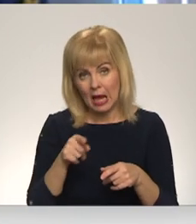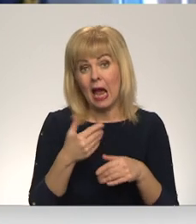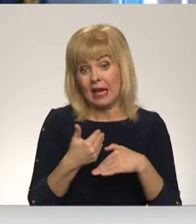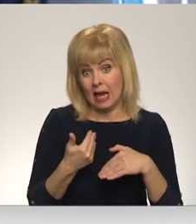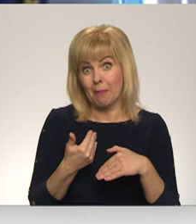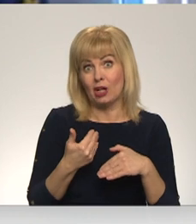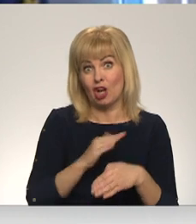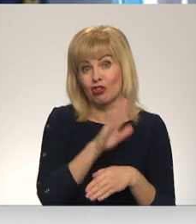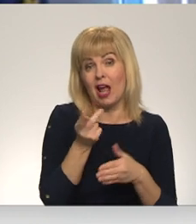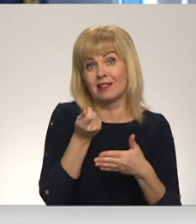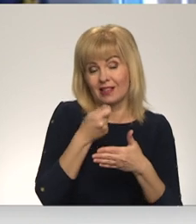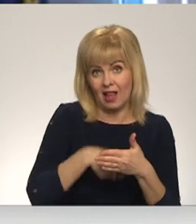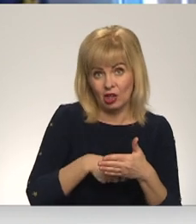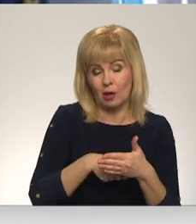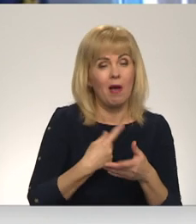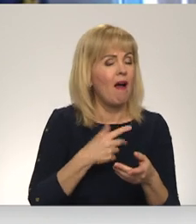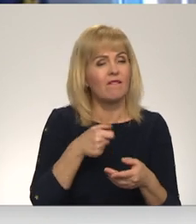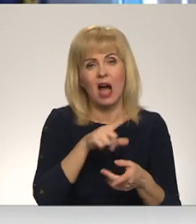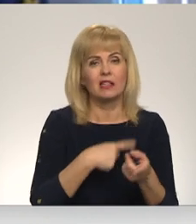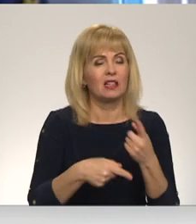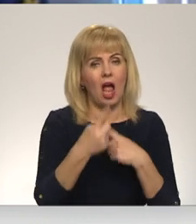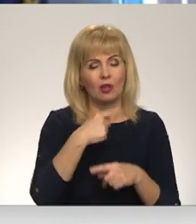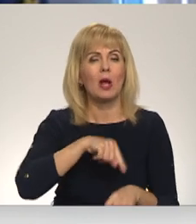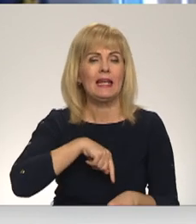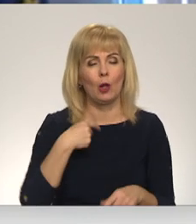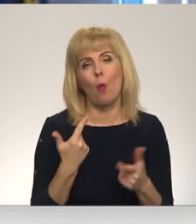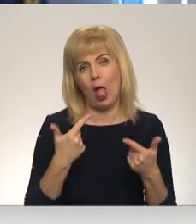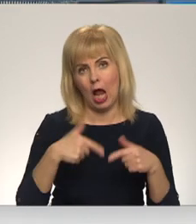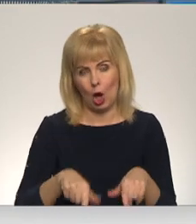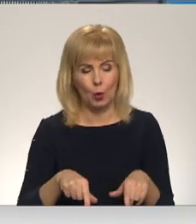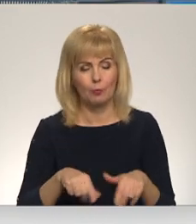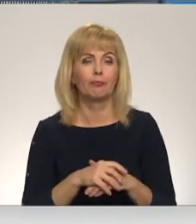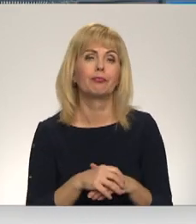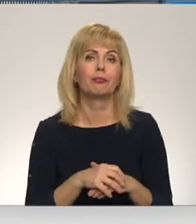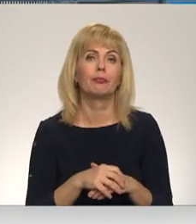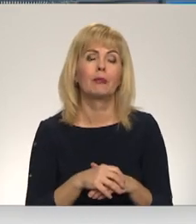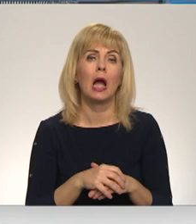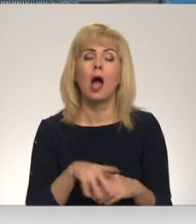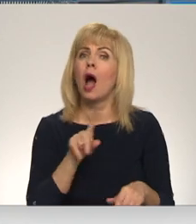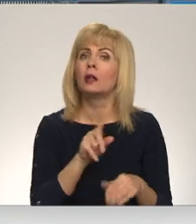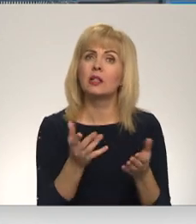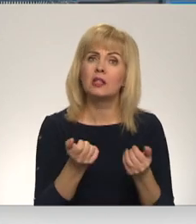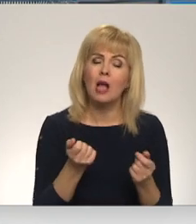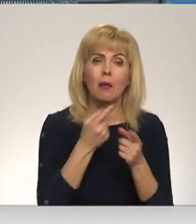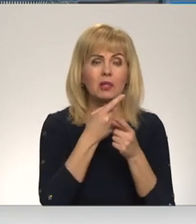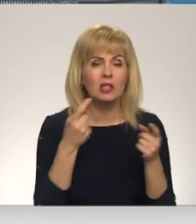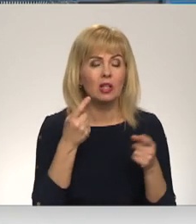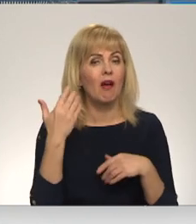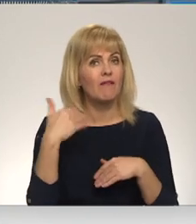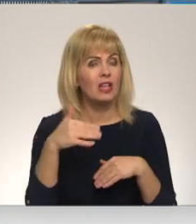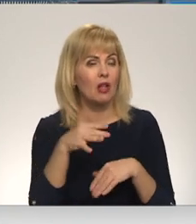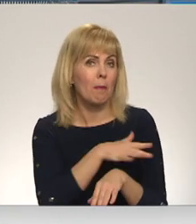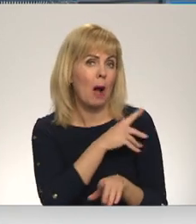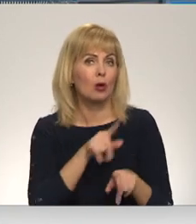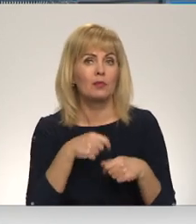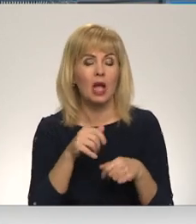Latvijas informatīvā telpā, neatgriezīsies pietiekami ilgu laiku. Abalinkungs, ir saņemts ziņas arī par to, ka video pakalpjums